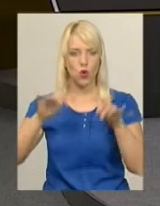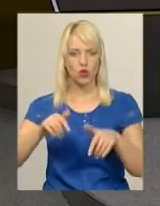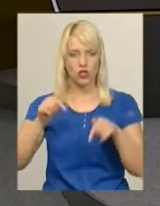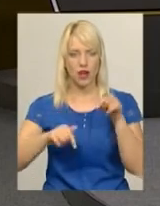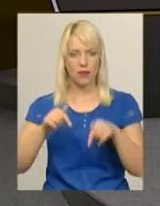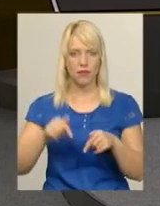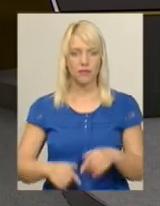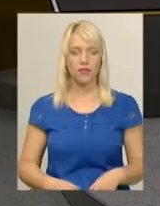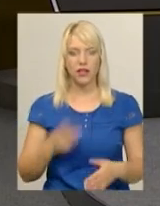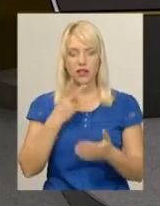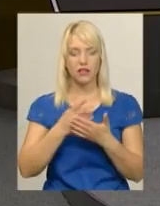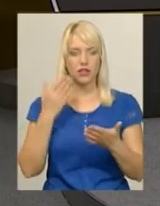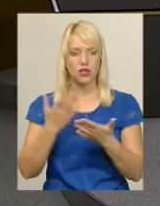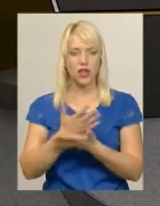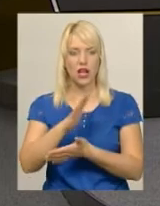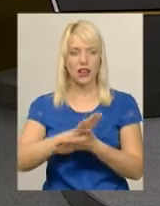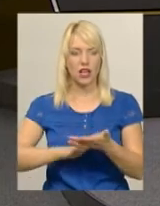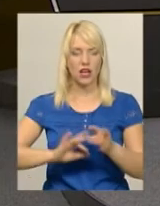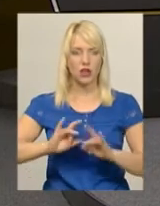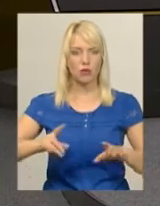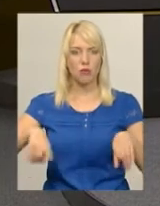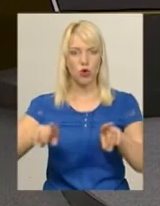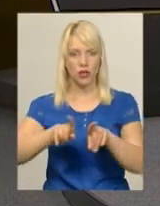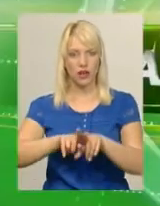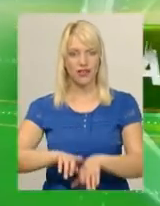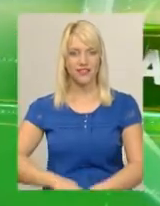В ефірі новини і далі розповімо про таке.